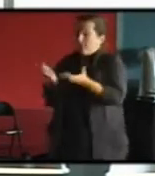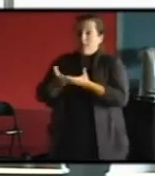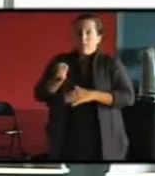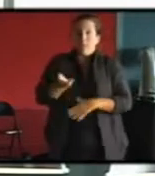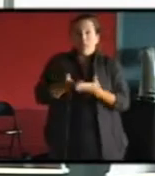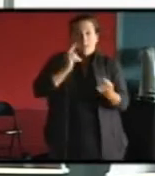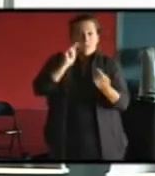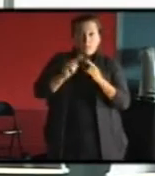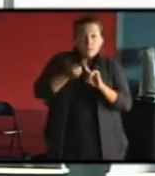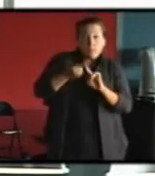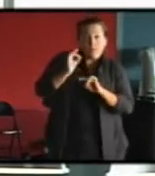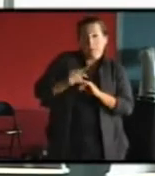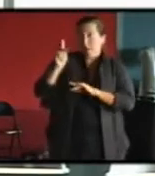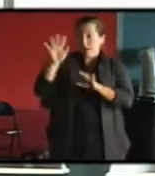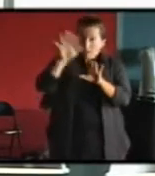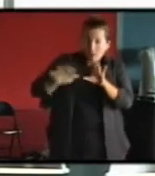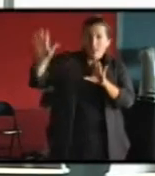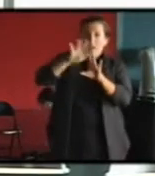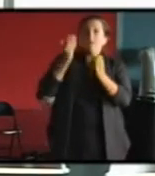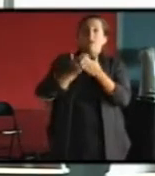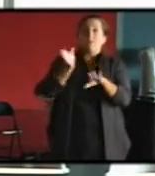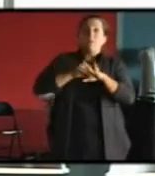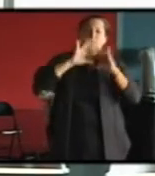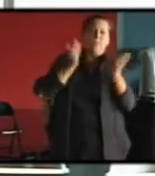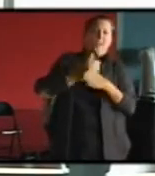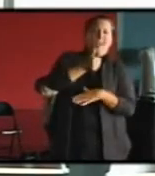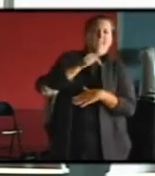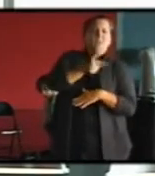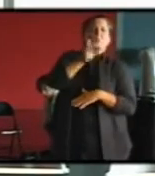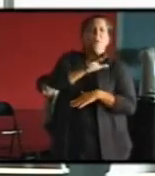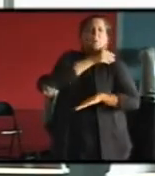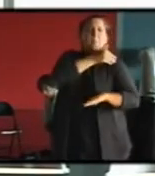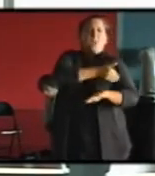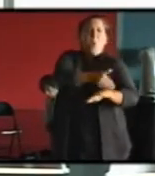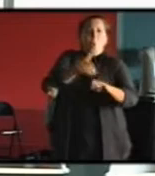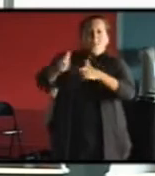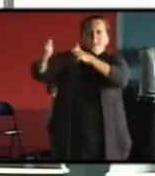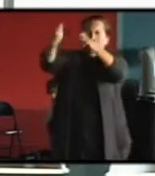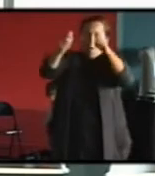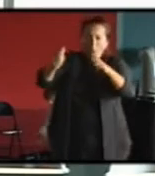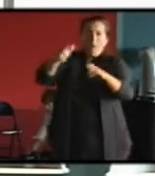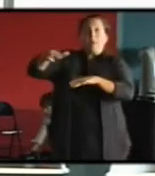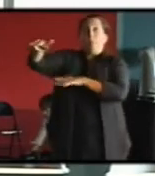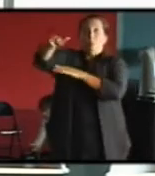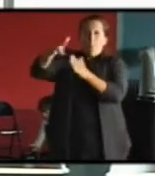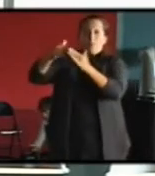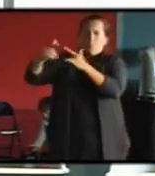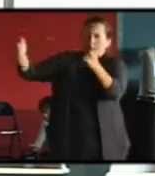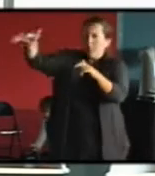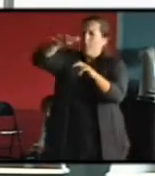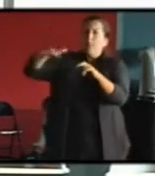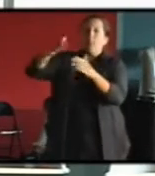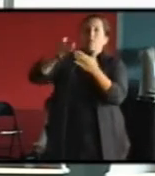important et, en tout, on a 1,3 million de logements et on a plus de